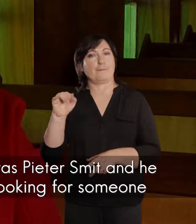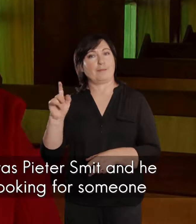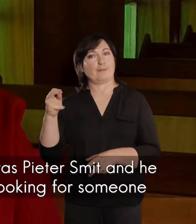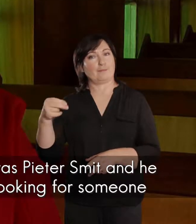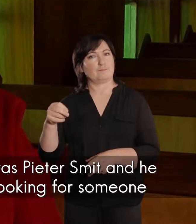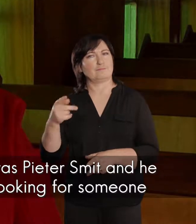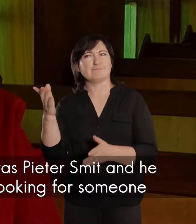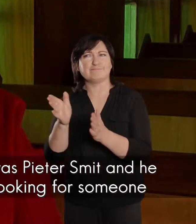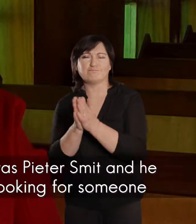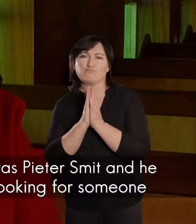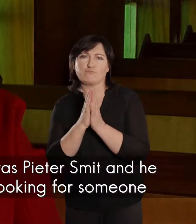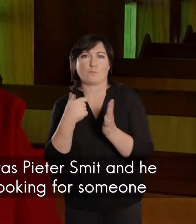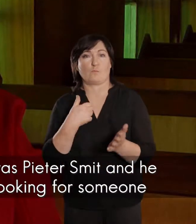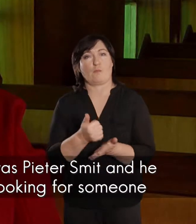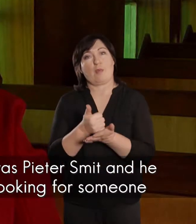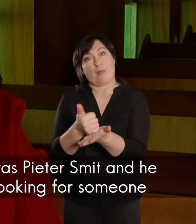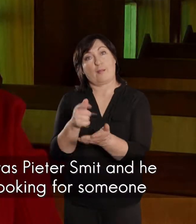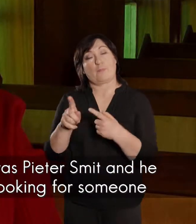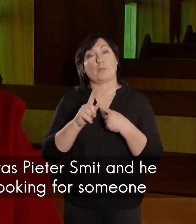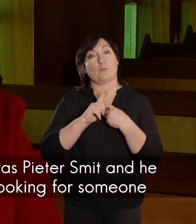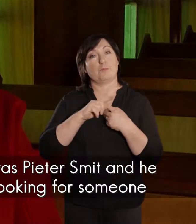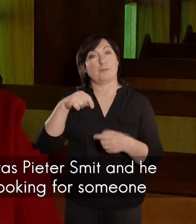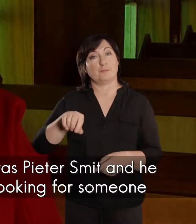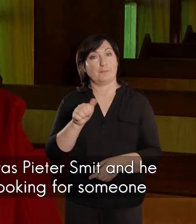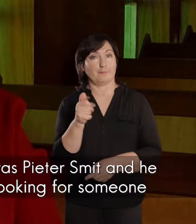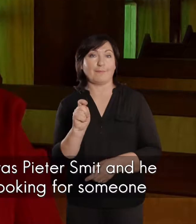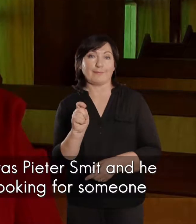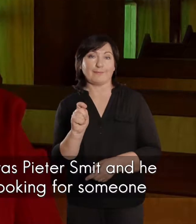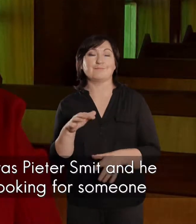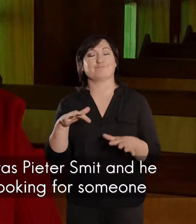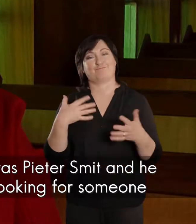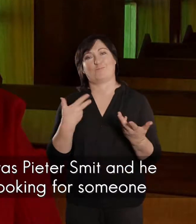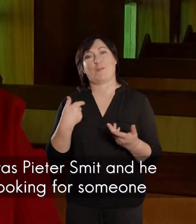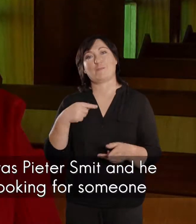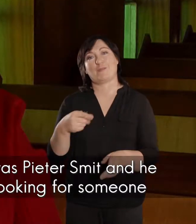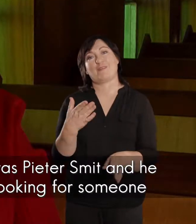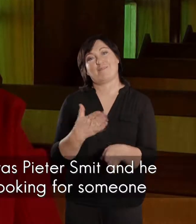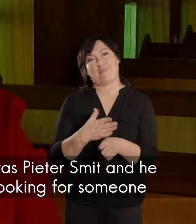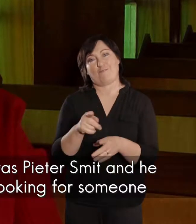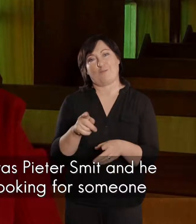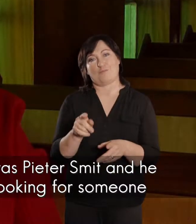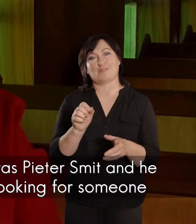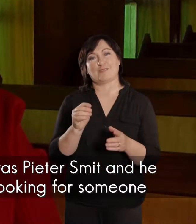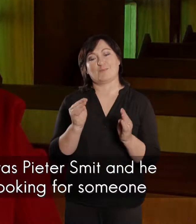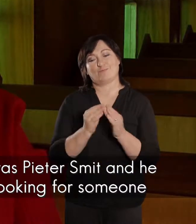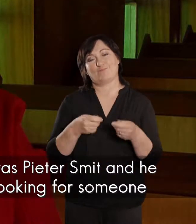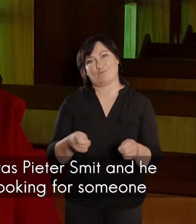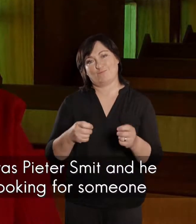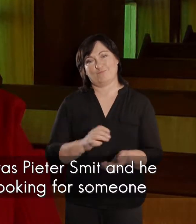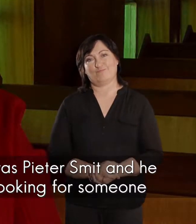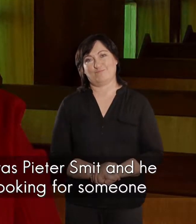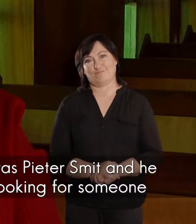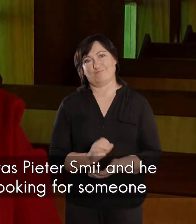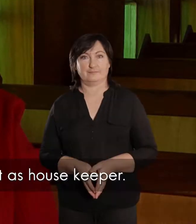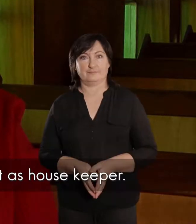en die kostig van die jare was Pieter Smit, en hy het vir my gevra, en wil ek hier, of Pet uit de haalpe, hy